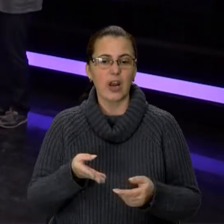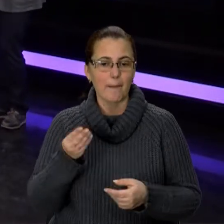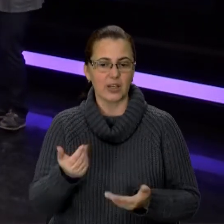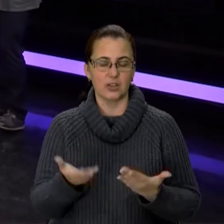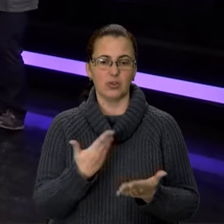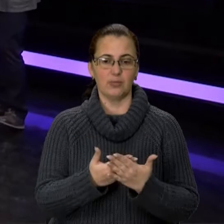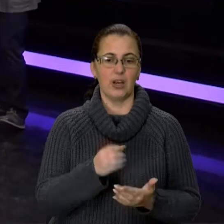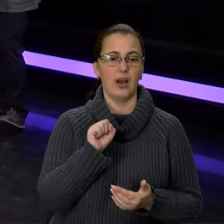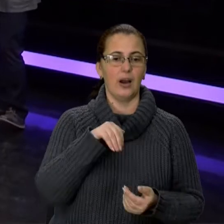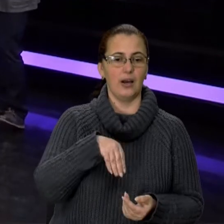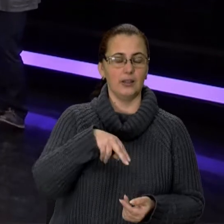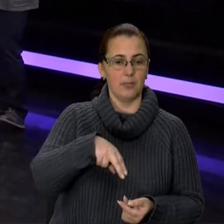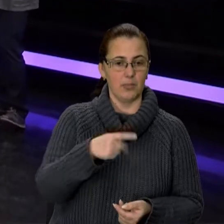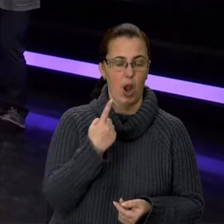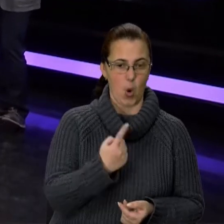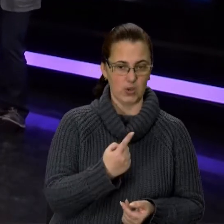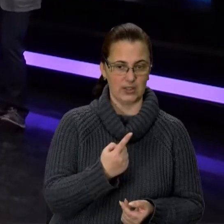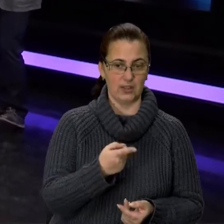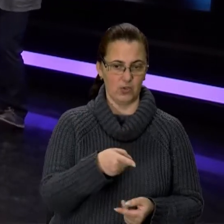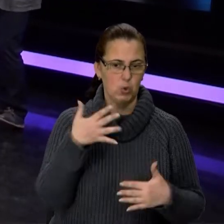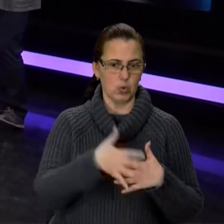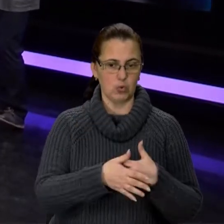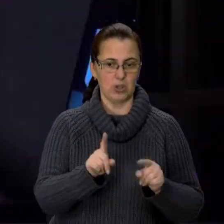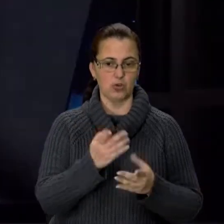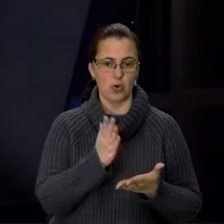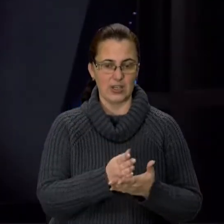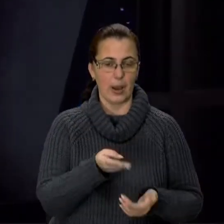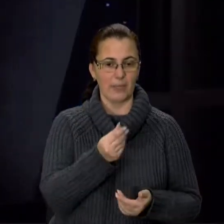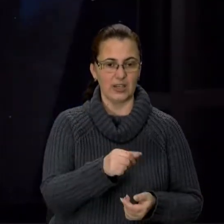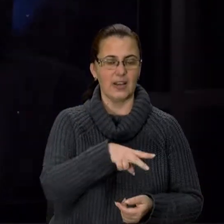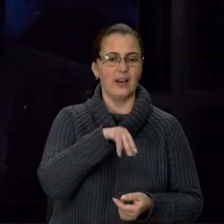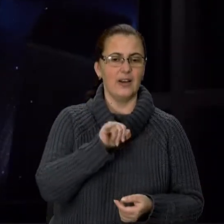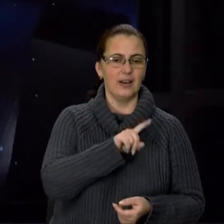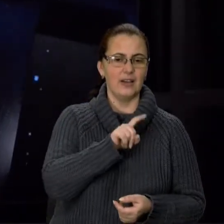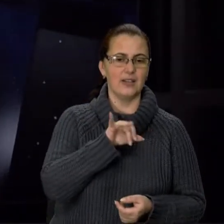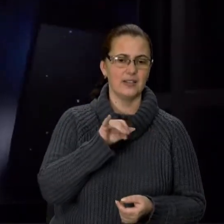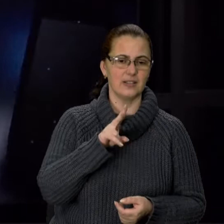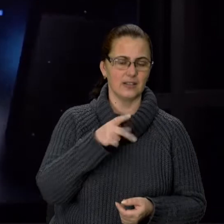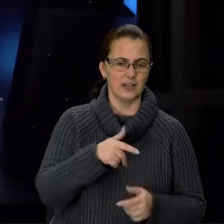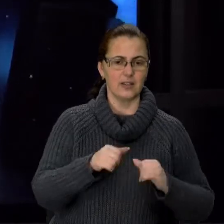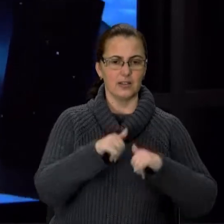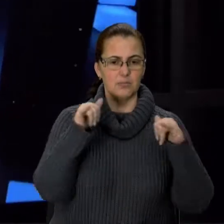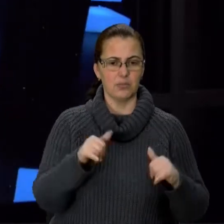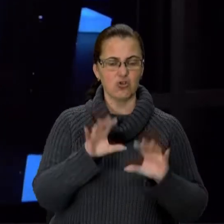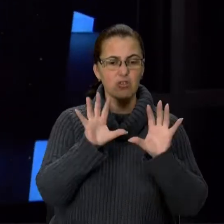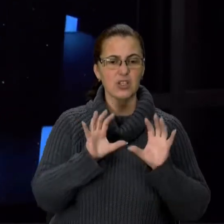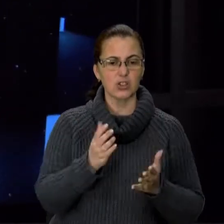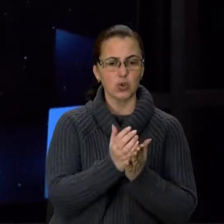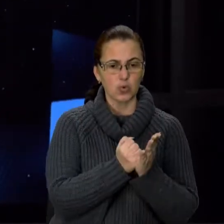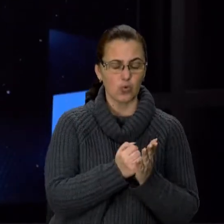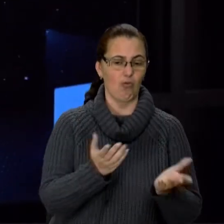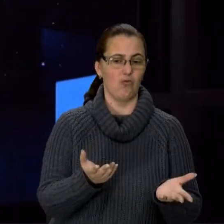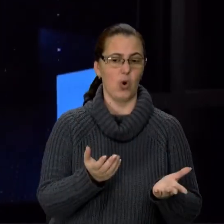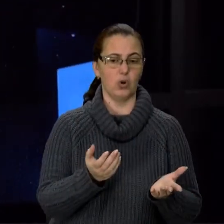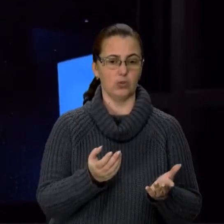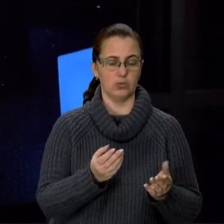наприклад, АТП-1 комунальне підприємство, то ви ж зрозумієте, що є плата за лізинг, є збільшення статутного фонду, який постійно регулярно здійснює доплати